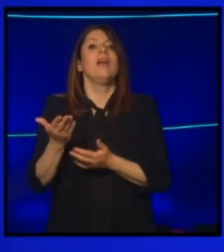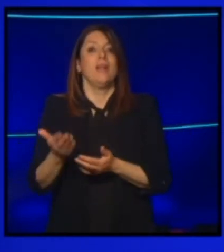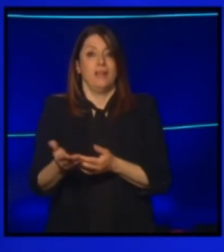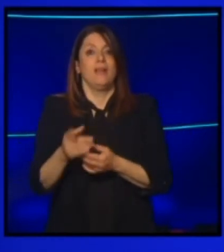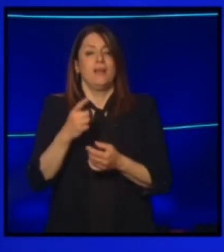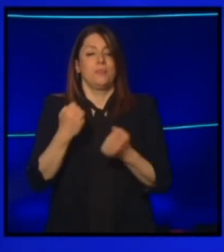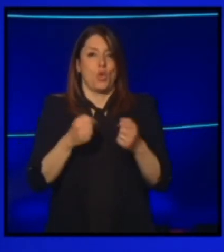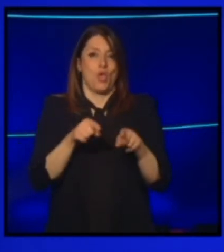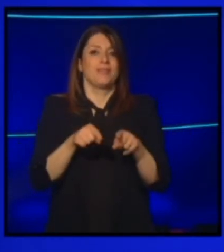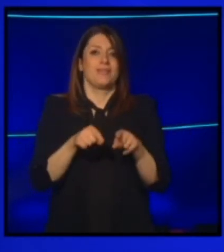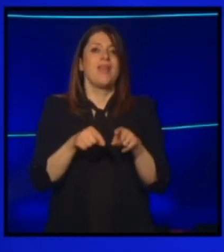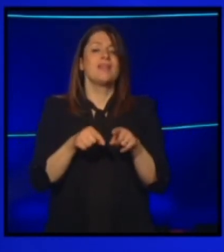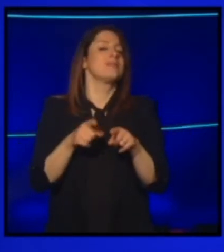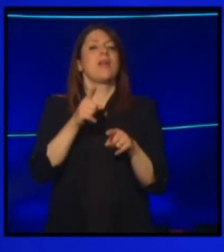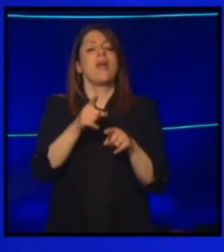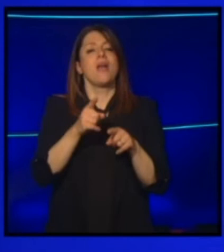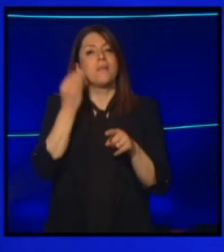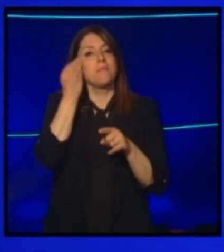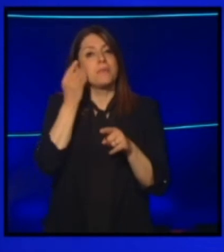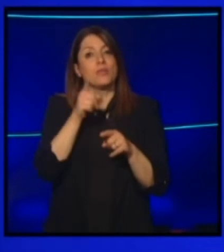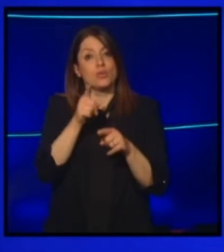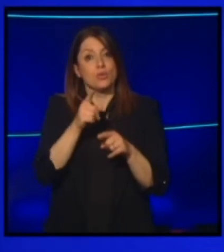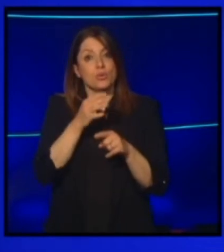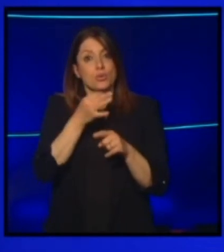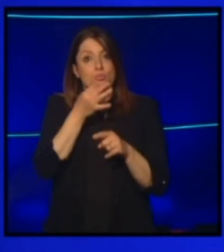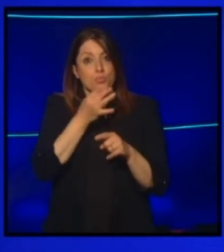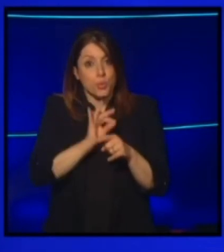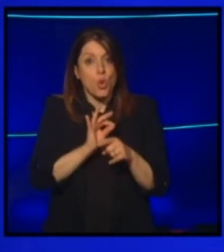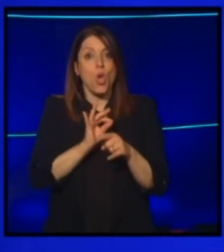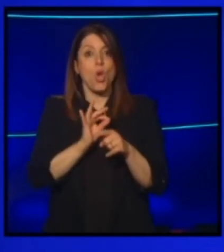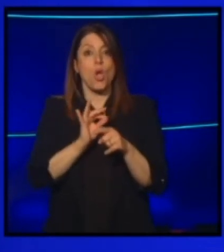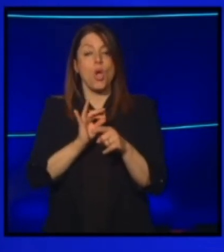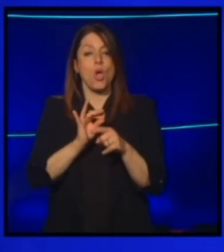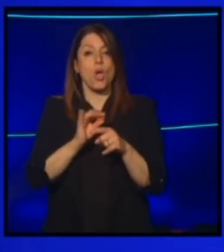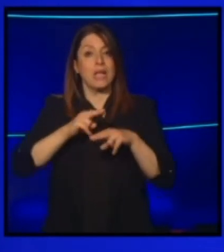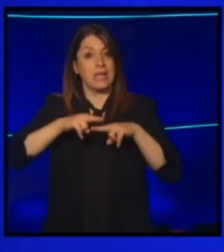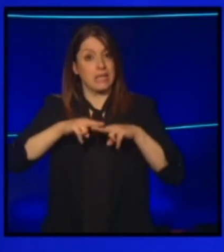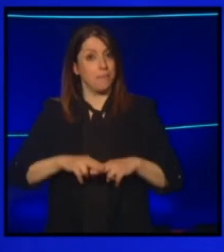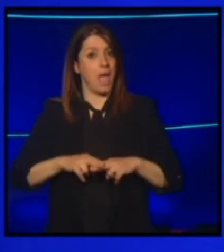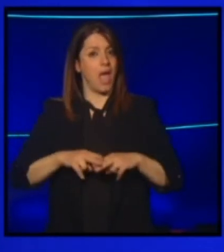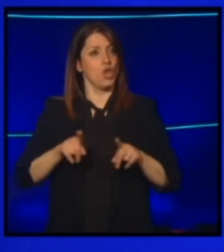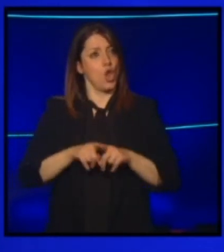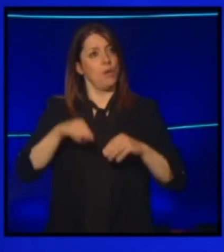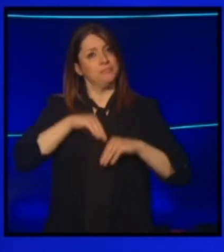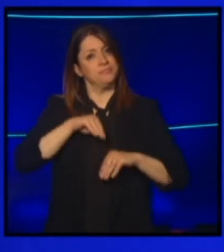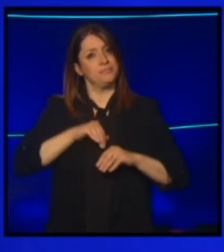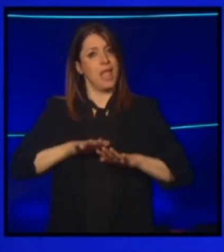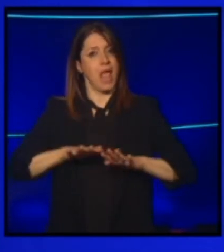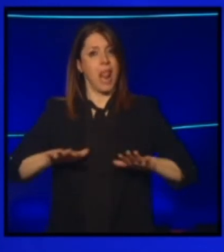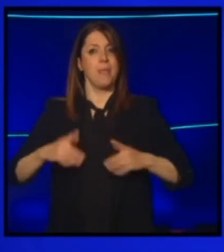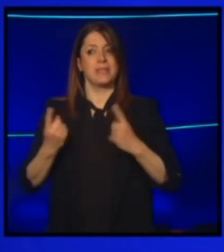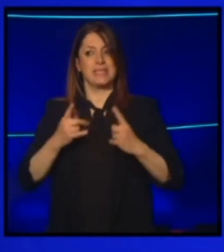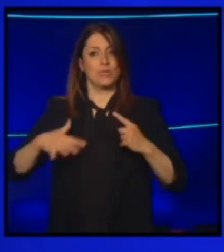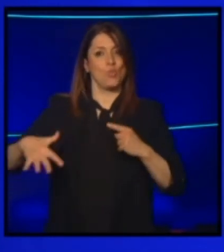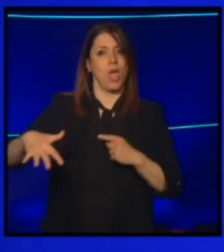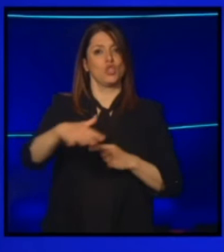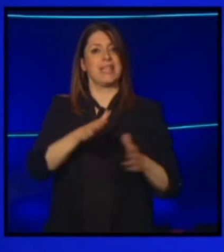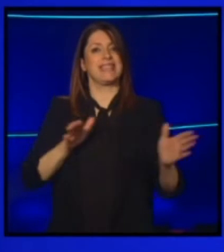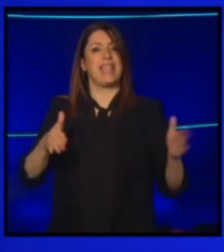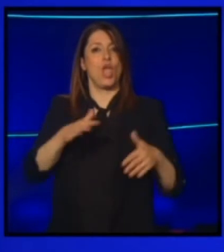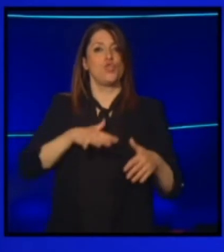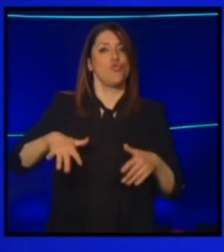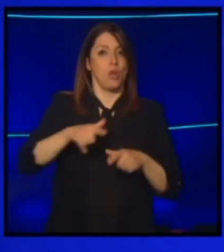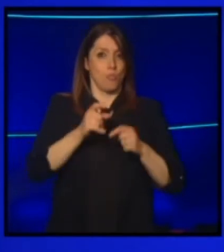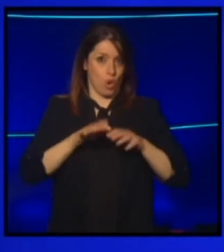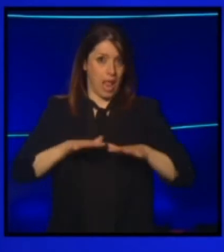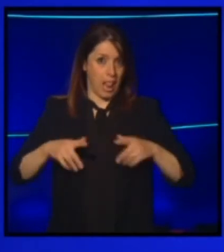si potrà, come dire, tenere, mantenere la calma nel vostro settore o ha paura che la